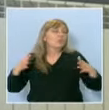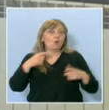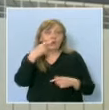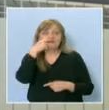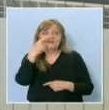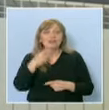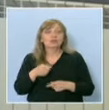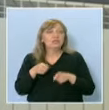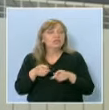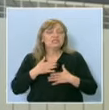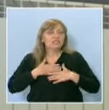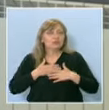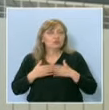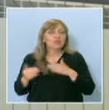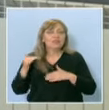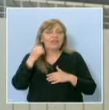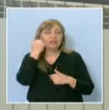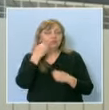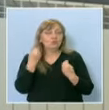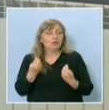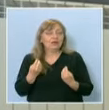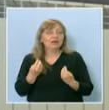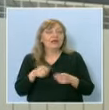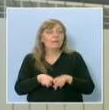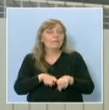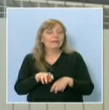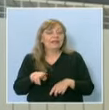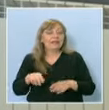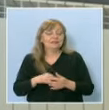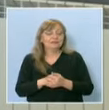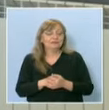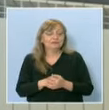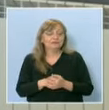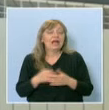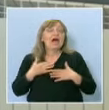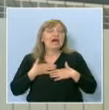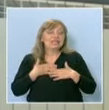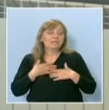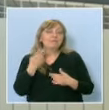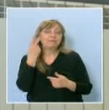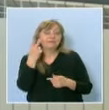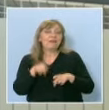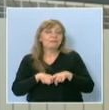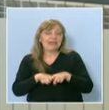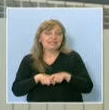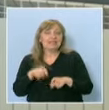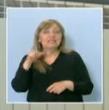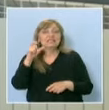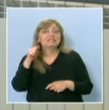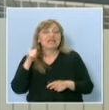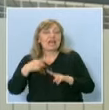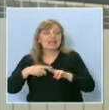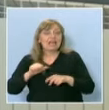Ти имаш ли най-добър приятел и как се казва? Първото ми най-добър приятел, защото аз имаме две, е Саня, а в тогата ми е